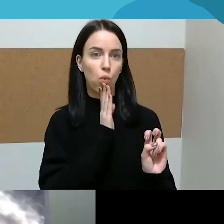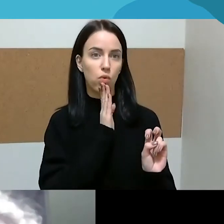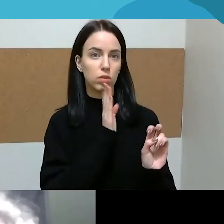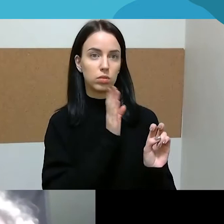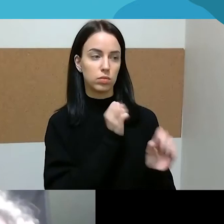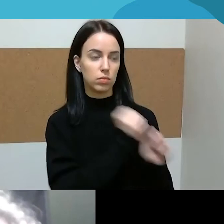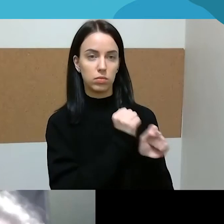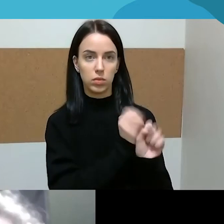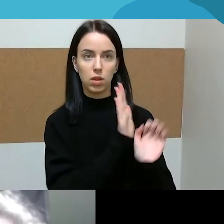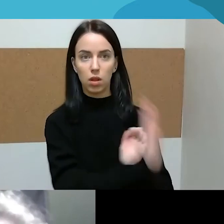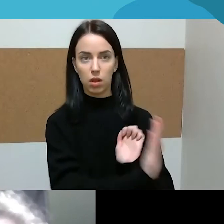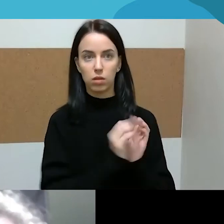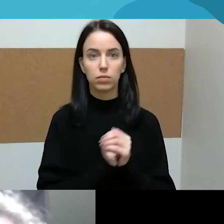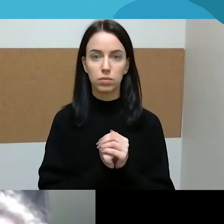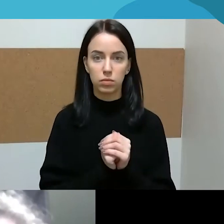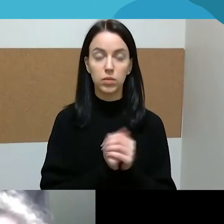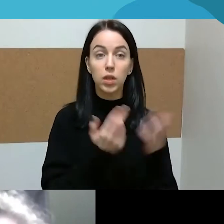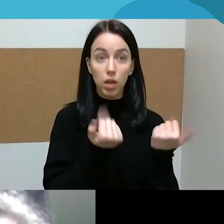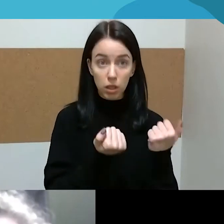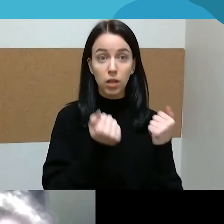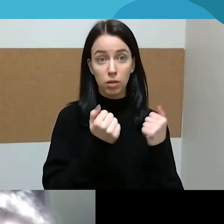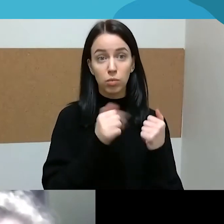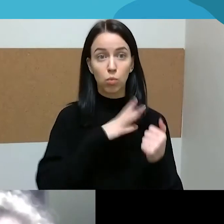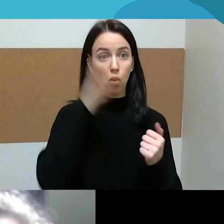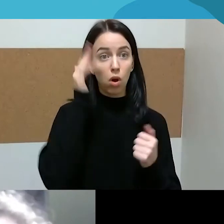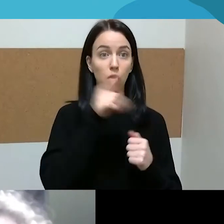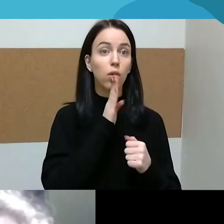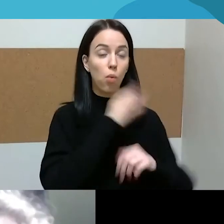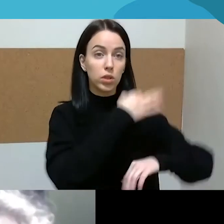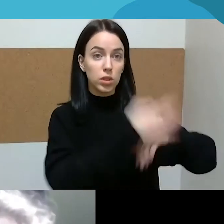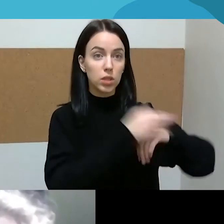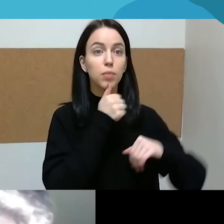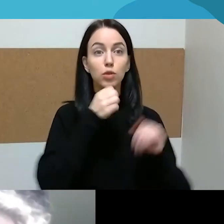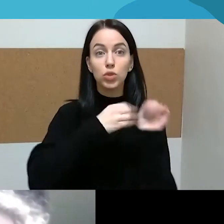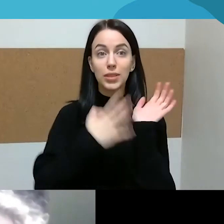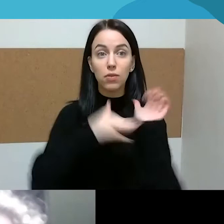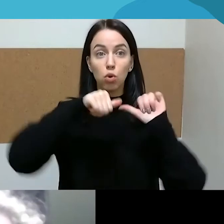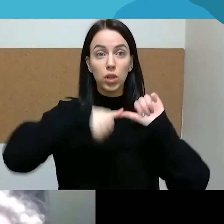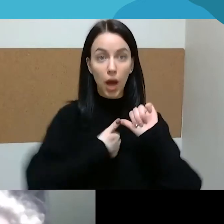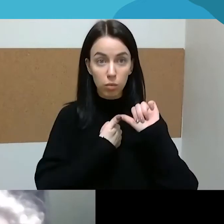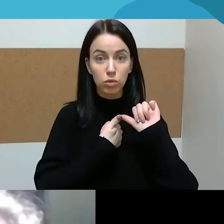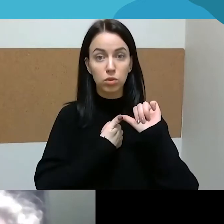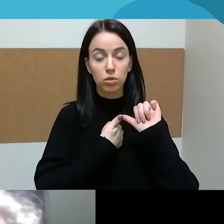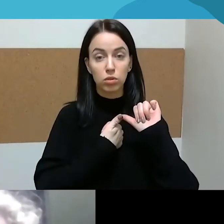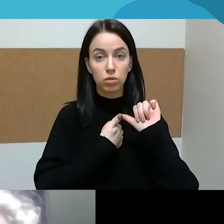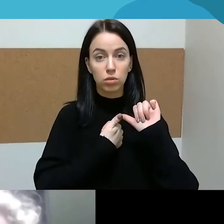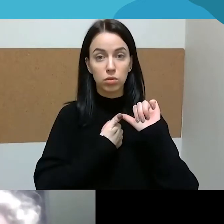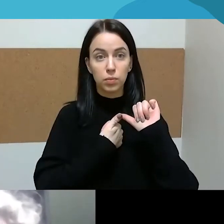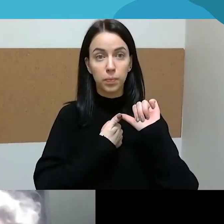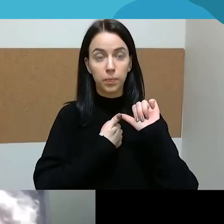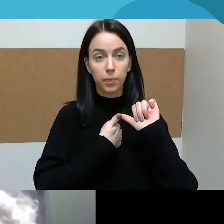Ir taip jos buvo laikomos atsakingos. Ir aš netgi galiu pasakyti, kad, pažiūrėjau,-ame amžiuje buvo labai plačiai paplytęs toks